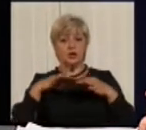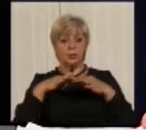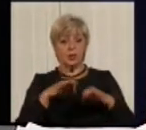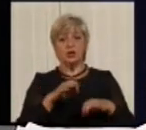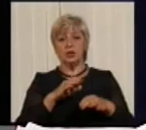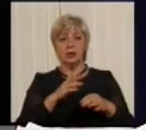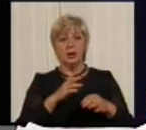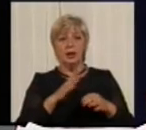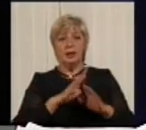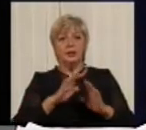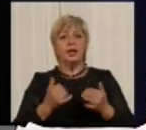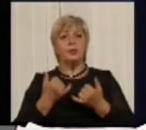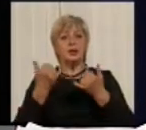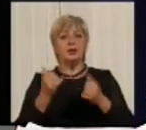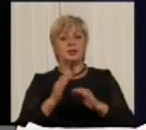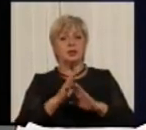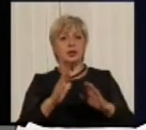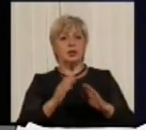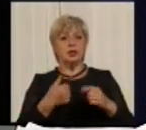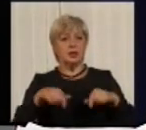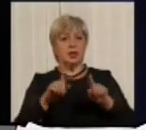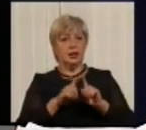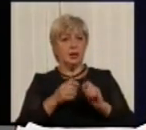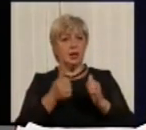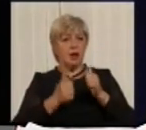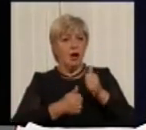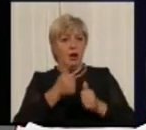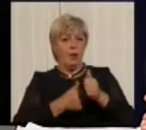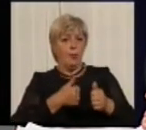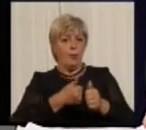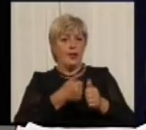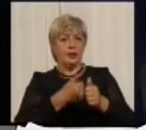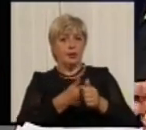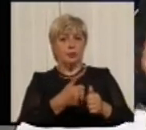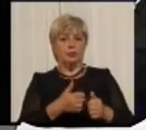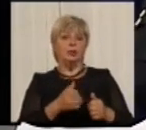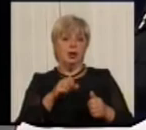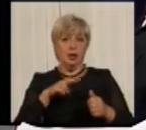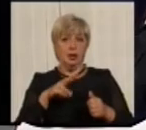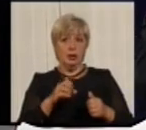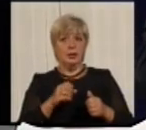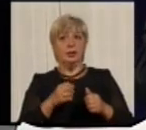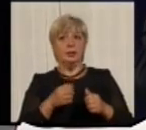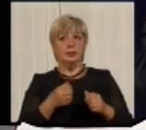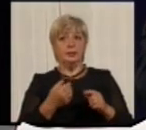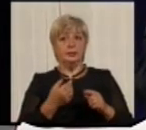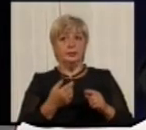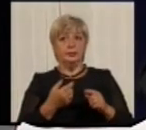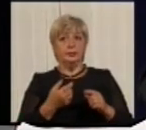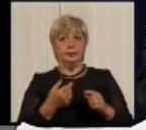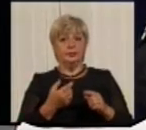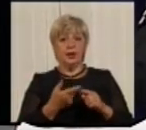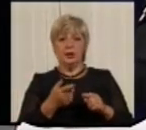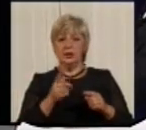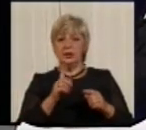він швидкий, швидко розганяється. І перегони влаштовувати – це теж не найкращий